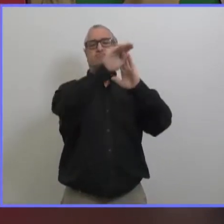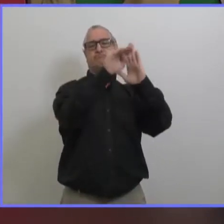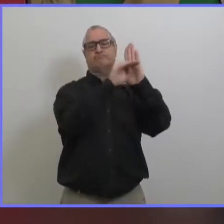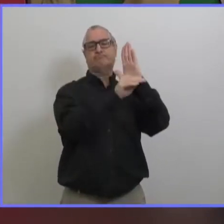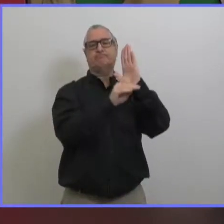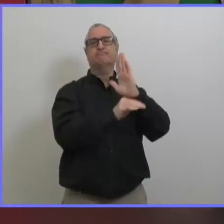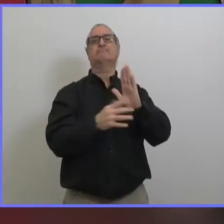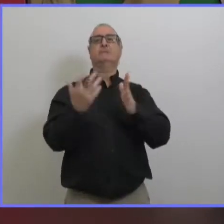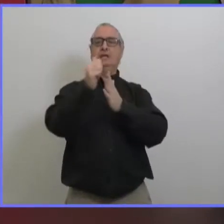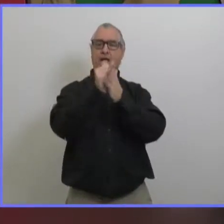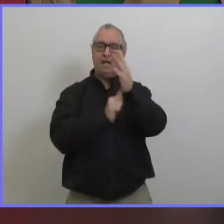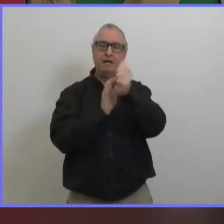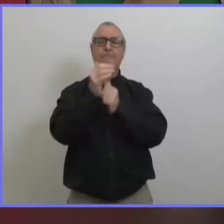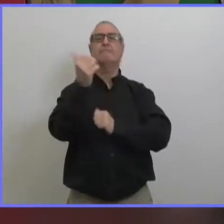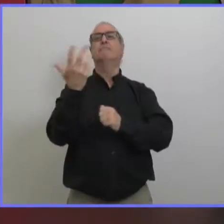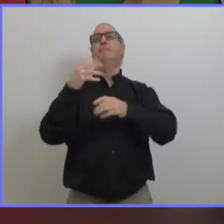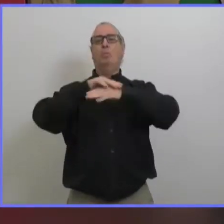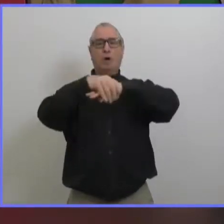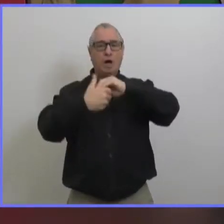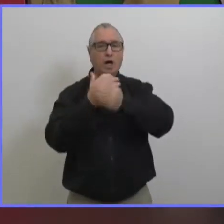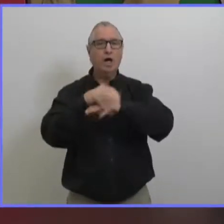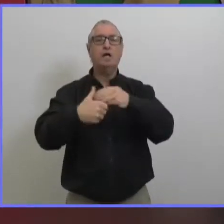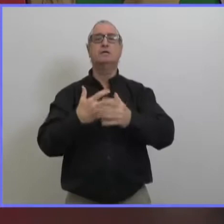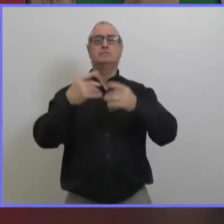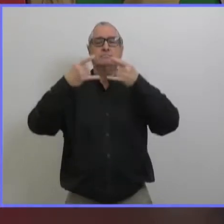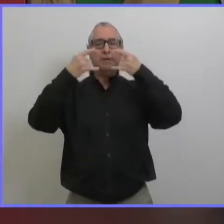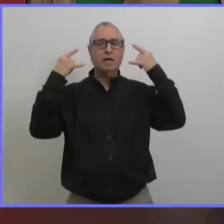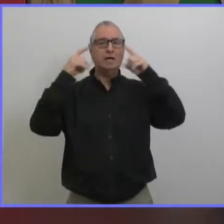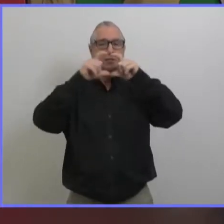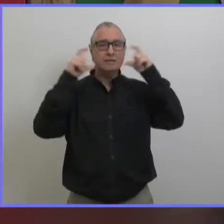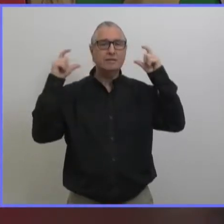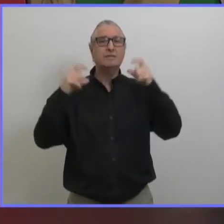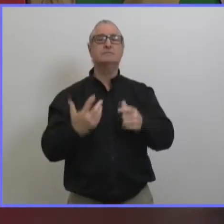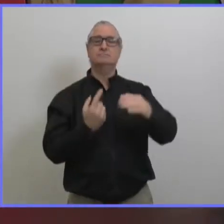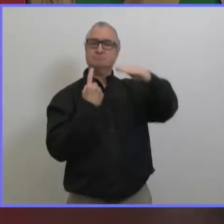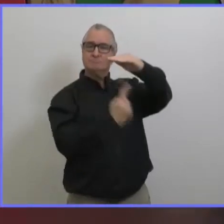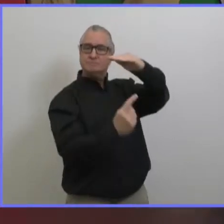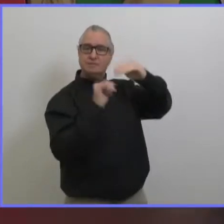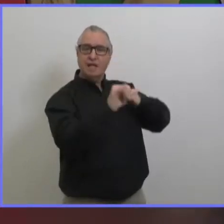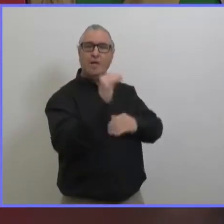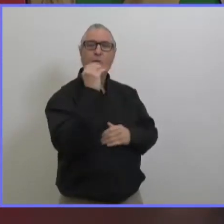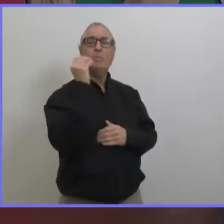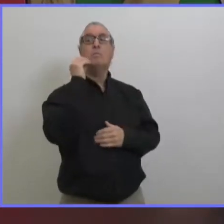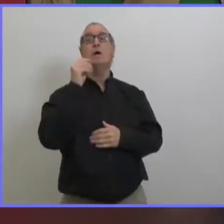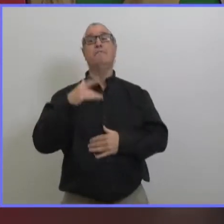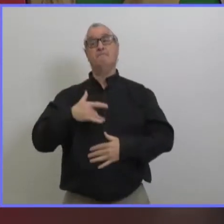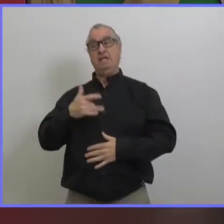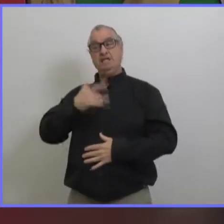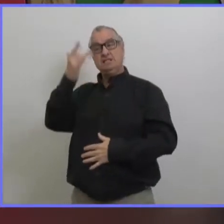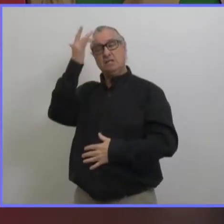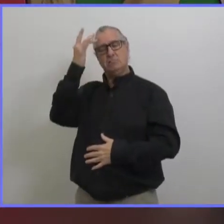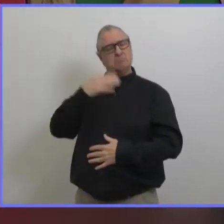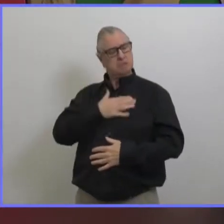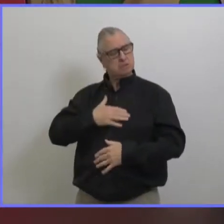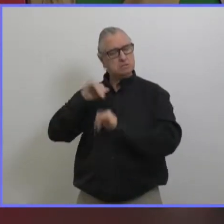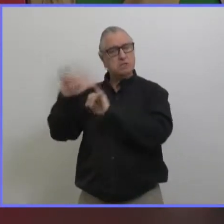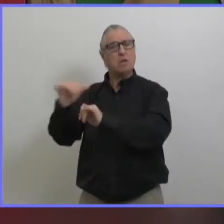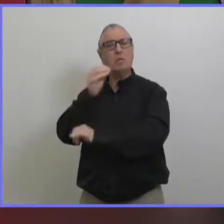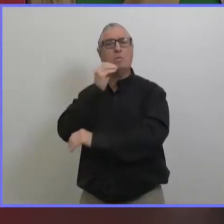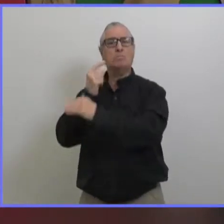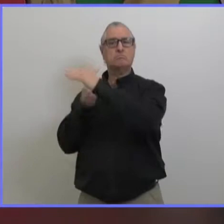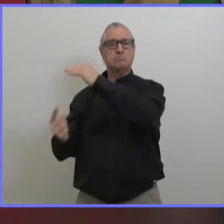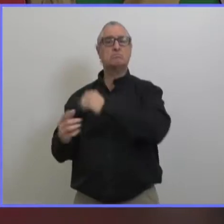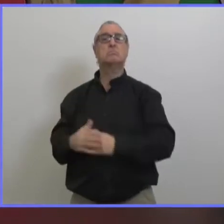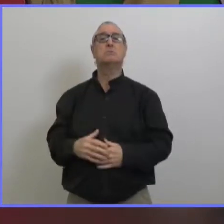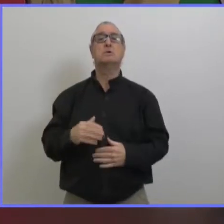au fur et à mesure que on réouvre les choses il faut que les gens restent à la maison s'ils sont malades même s'ils sont très peu malades si vous êtes malade restez à la maison